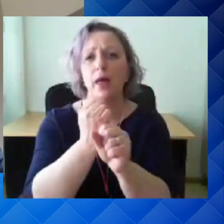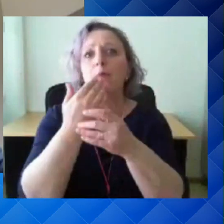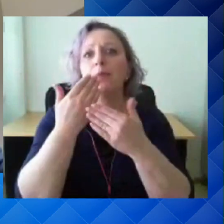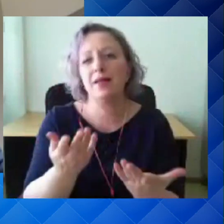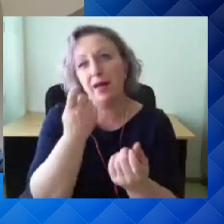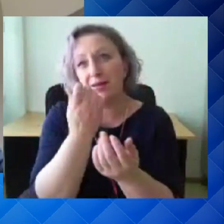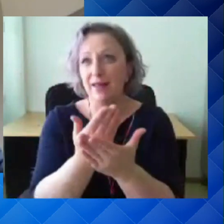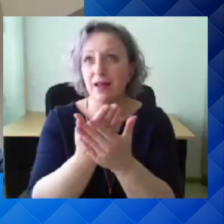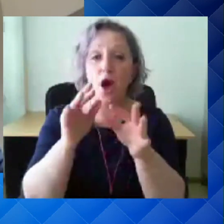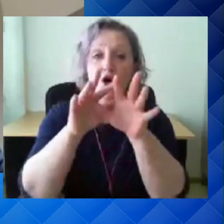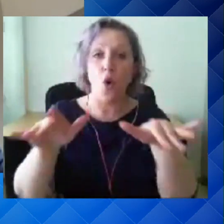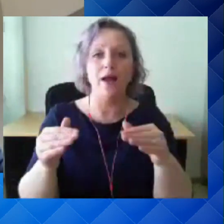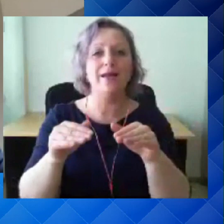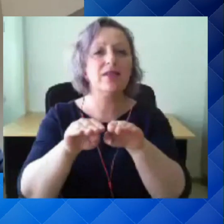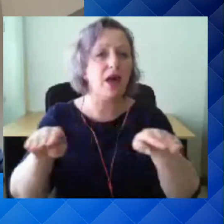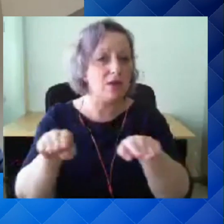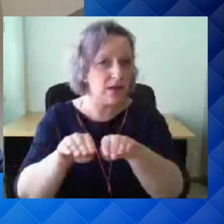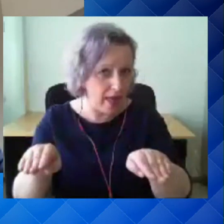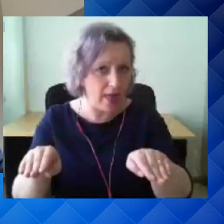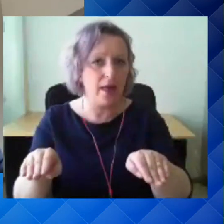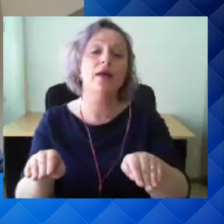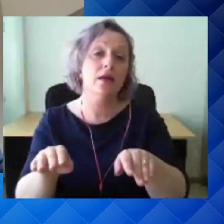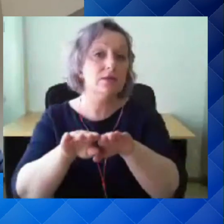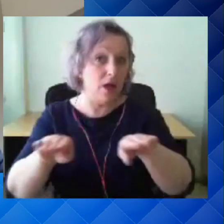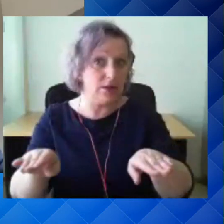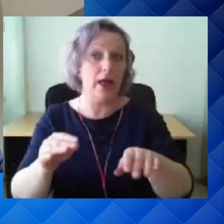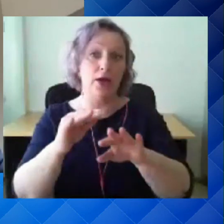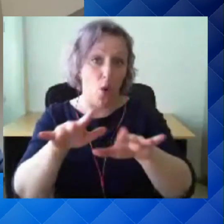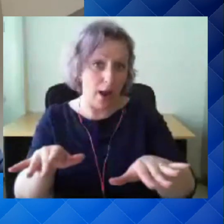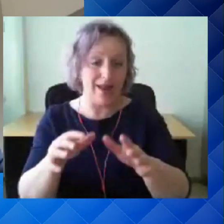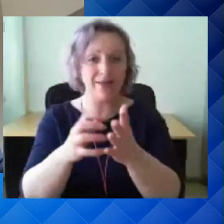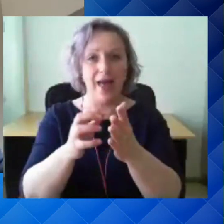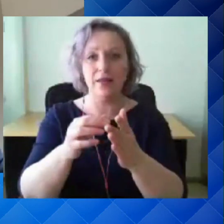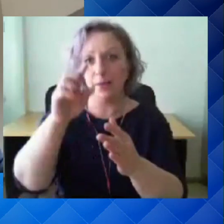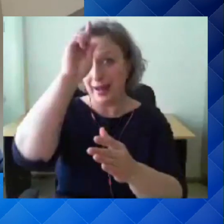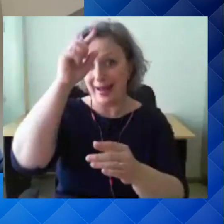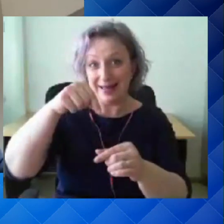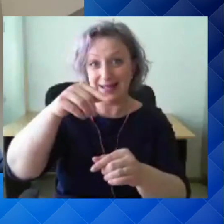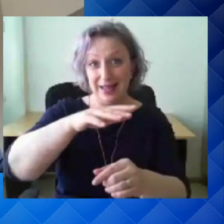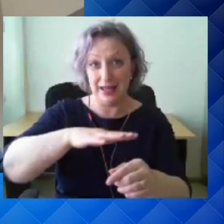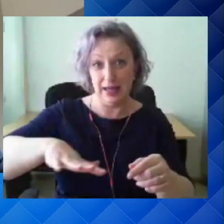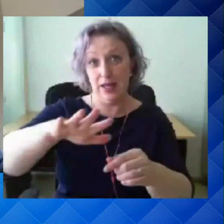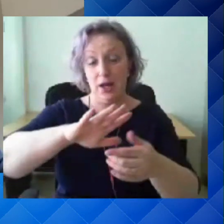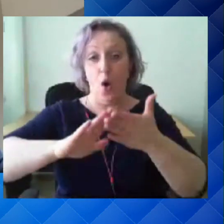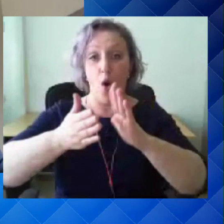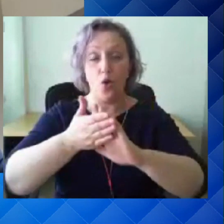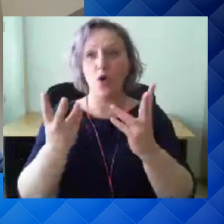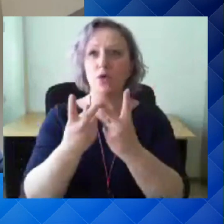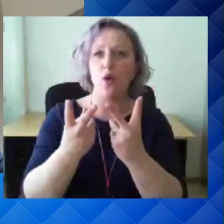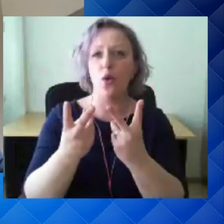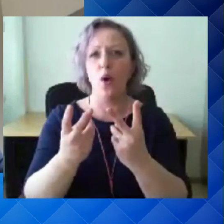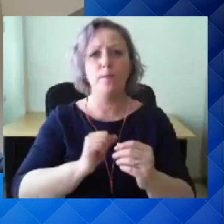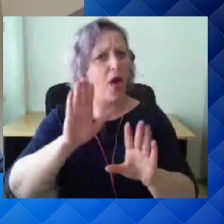Näiteks rohelise riskitaseme puhul on põhimõtteliselt see siis see olukord riigis, kus meil ei oleks vaja selliseid